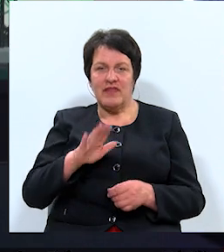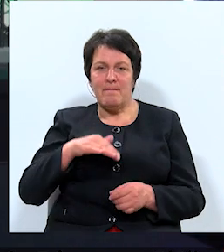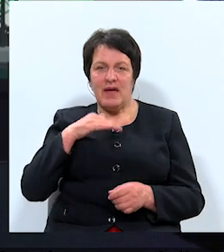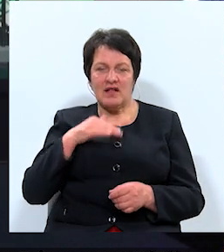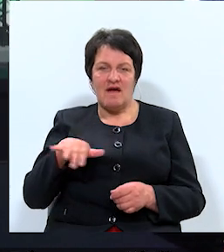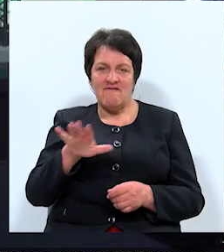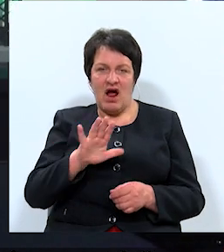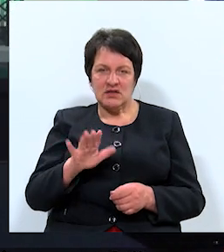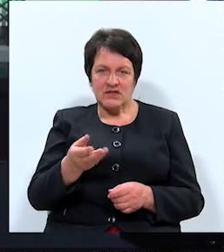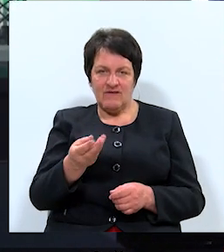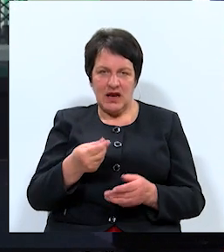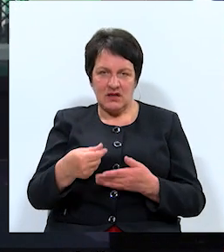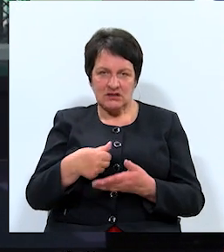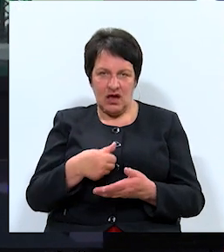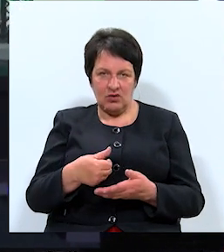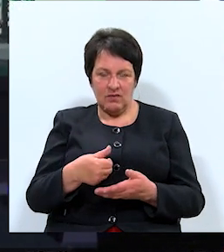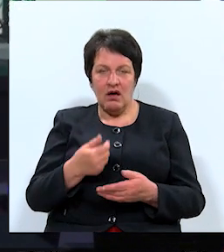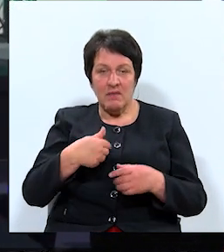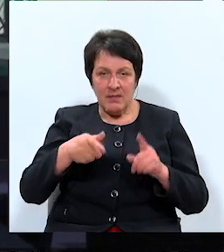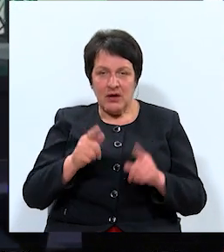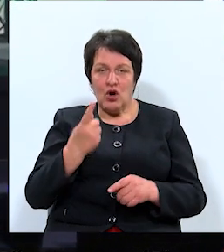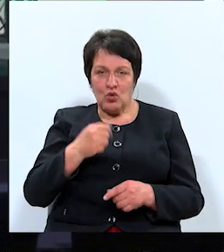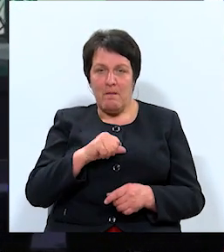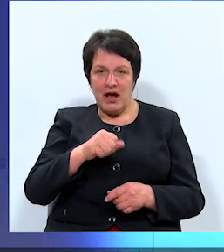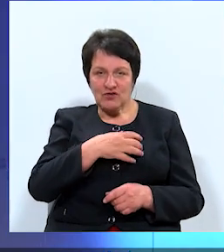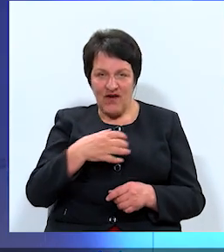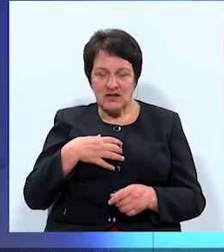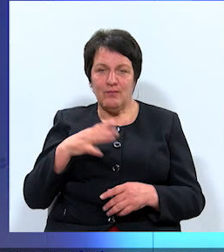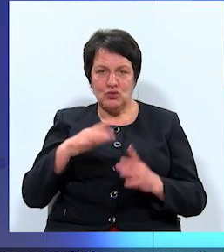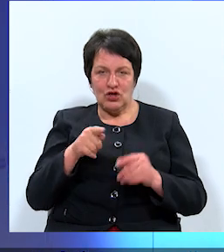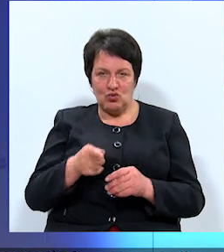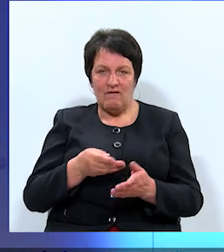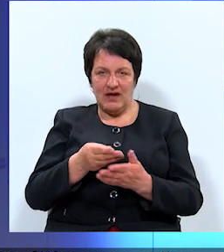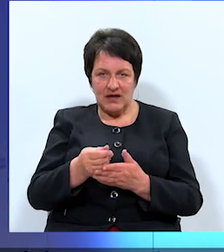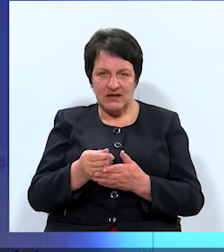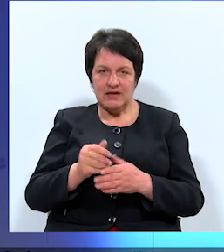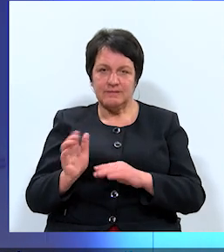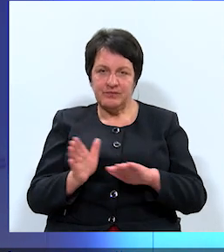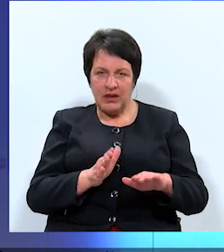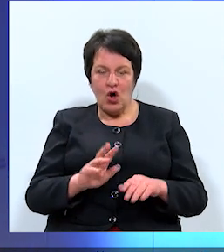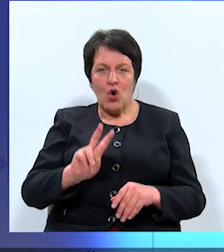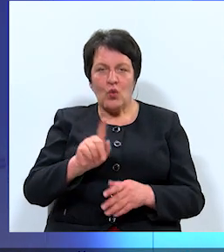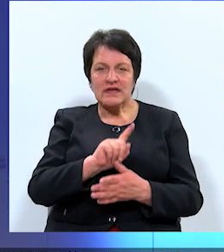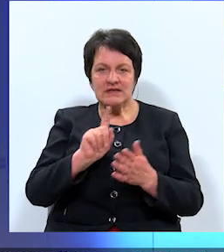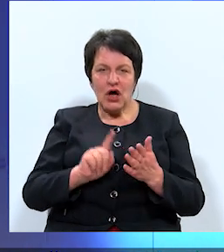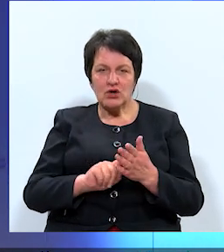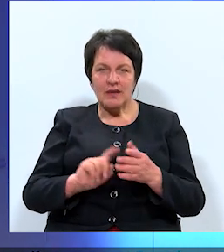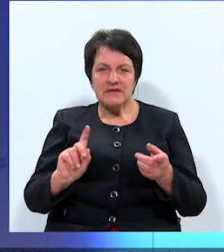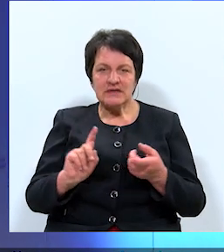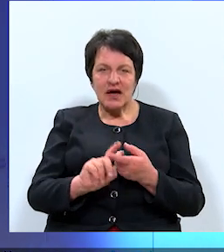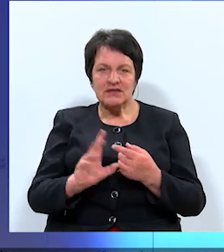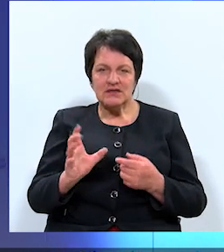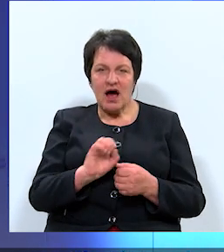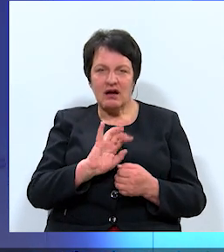finansējuma. Mēs piekritām arī no pašvaldības budžeta to finansējuma. Nākamā problēma? Otrais ir jautājums saistīts